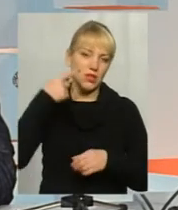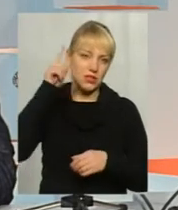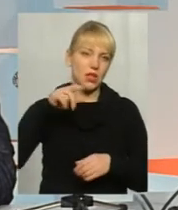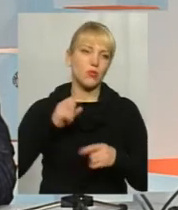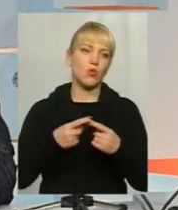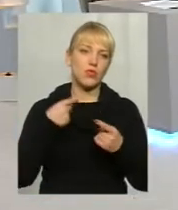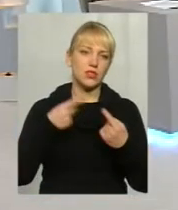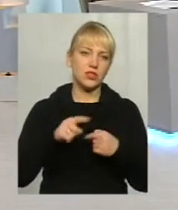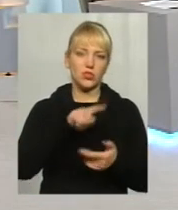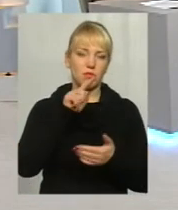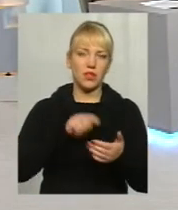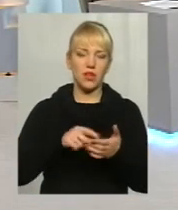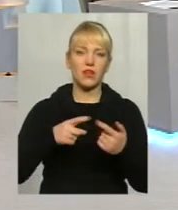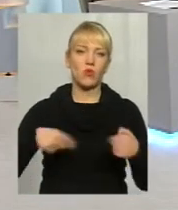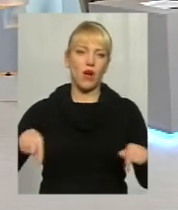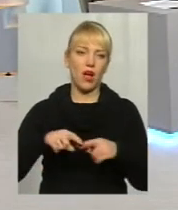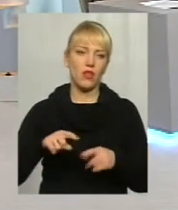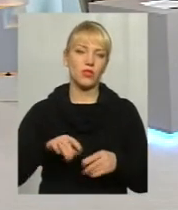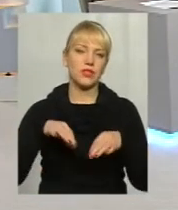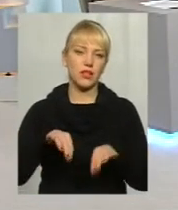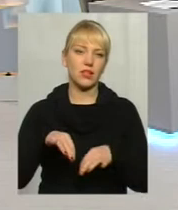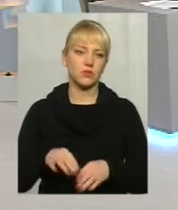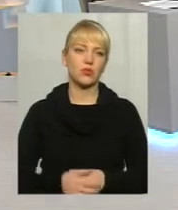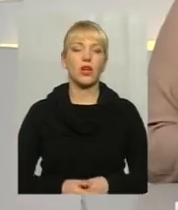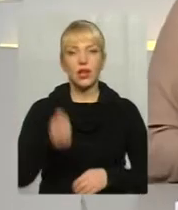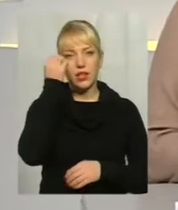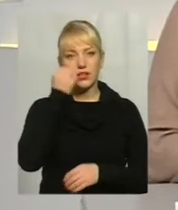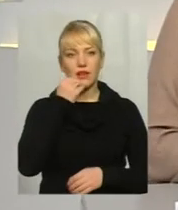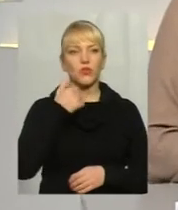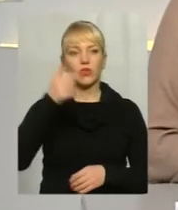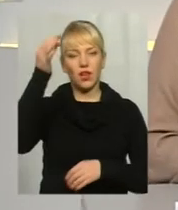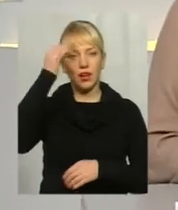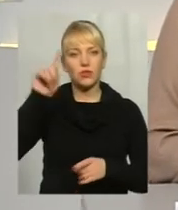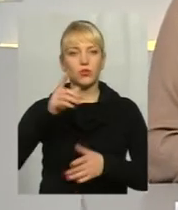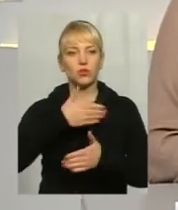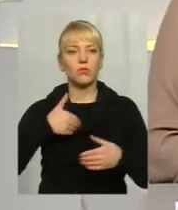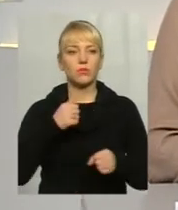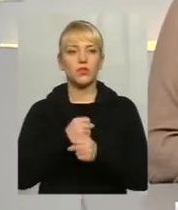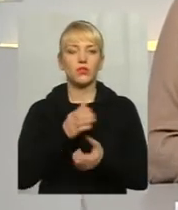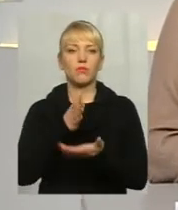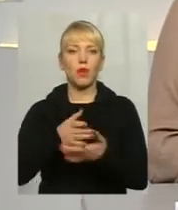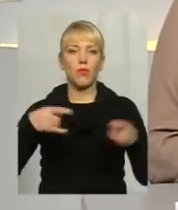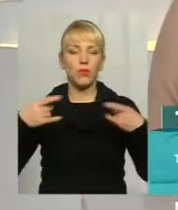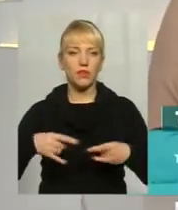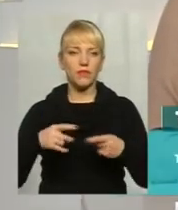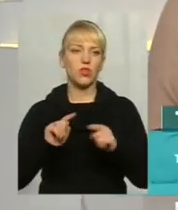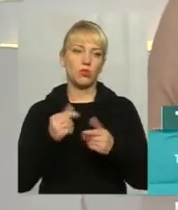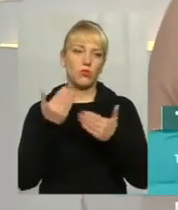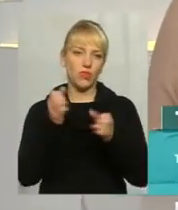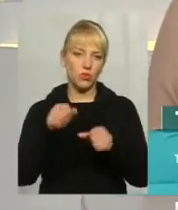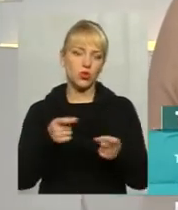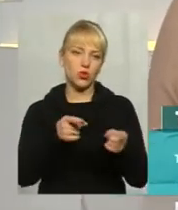транспорту сьогодні. Дякую, дякую, пане Андрій. Я хочу нагадати нашим телеглядачам, що ми працюємо у прямому ефірі, тому ви можете